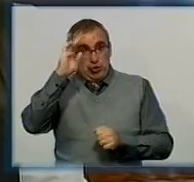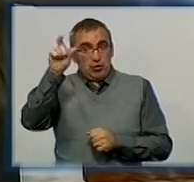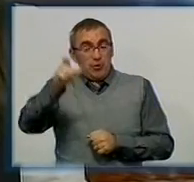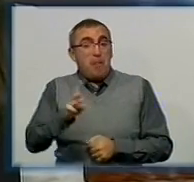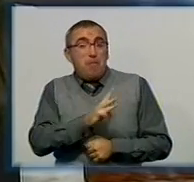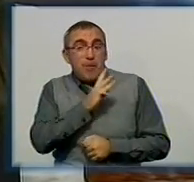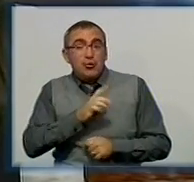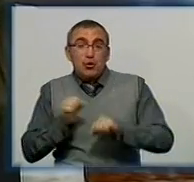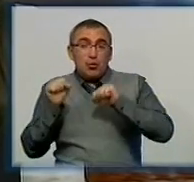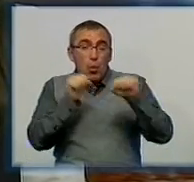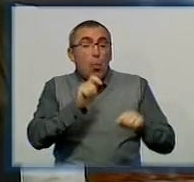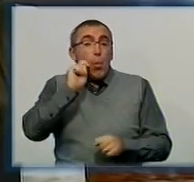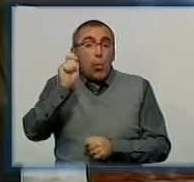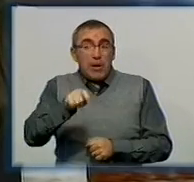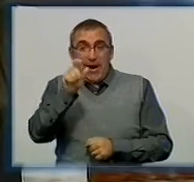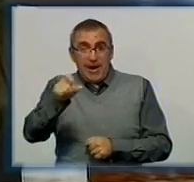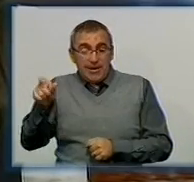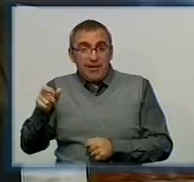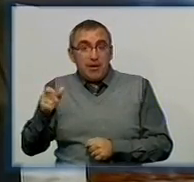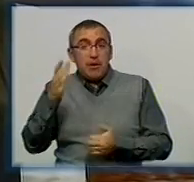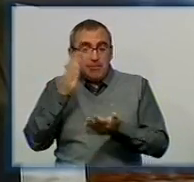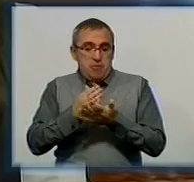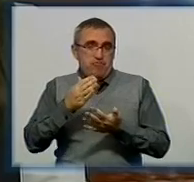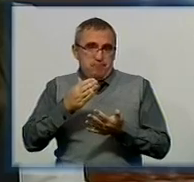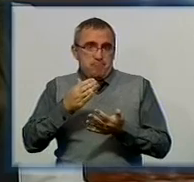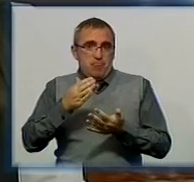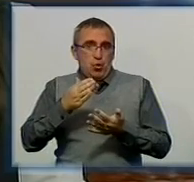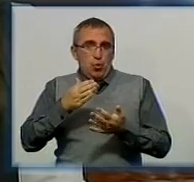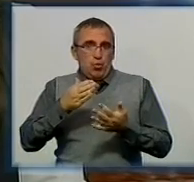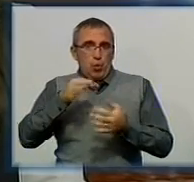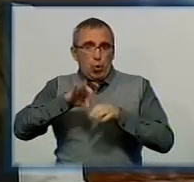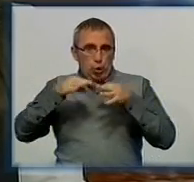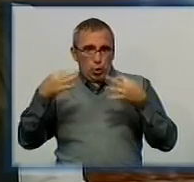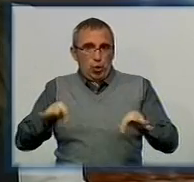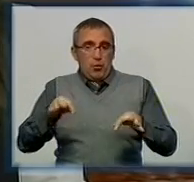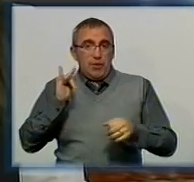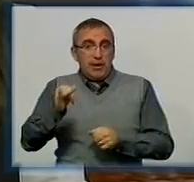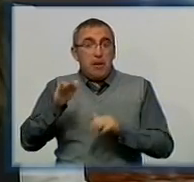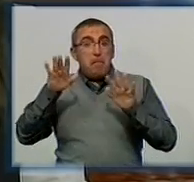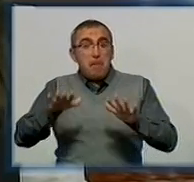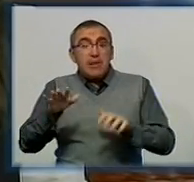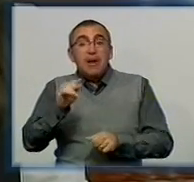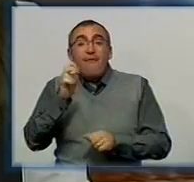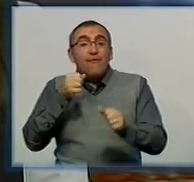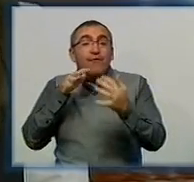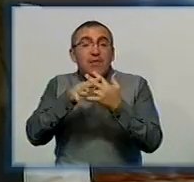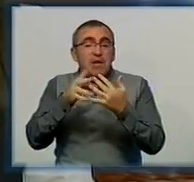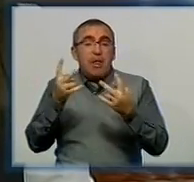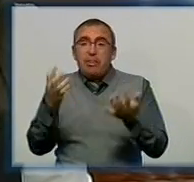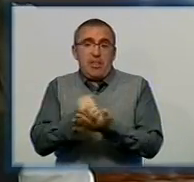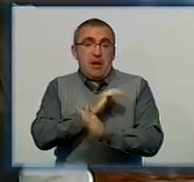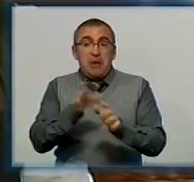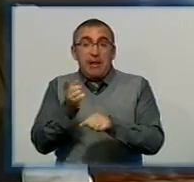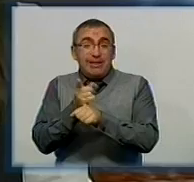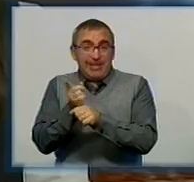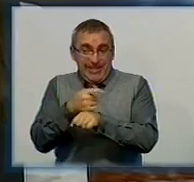бажає захищати українців, адже має чималий військовий досвід, але для нього місця у військах не знайшли. Чому танкіста